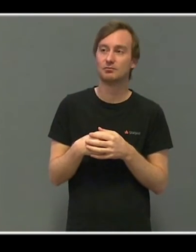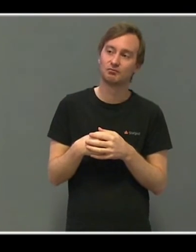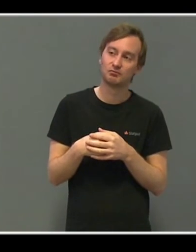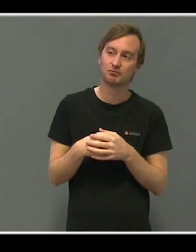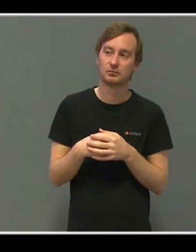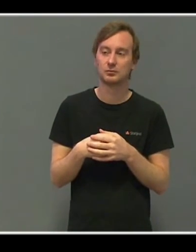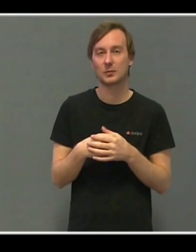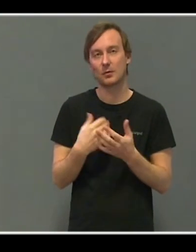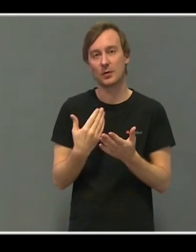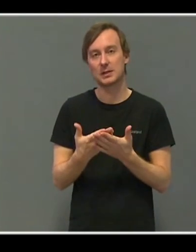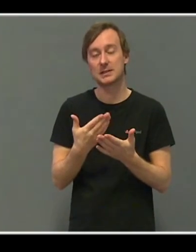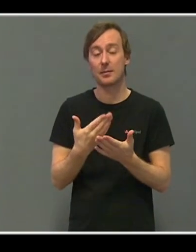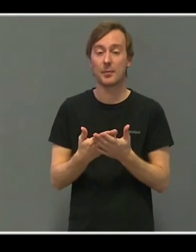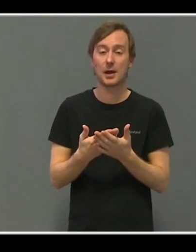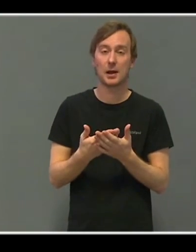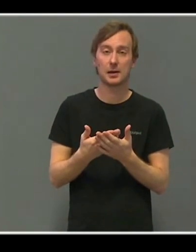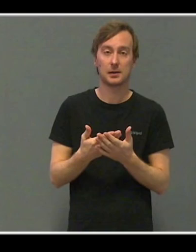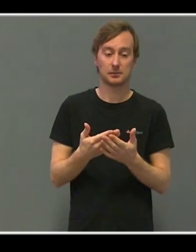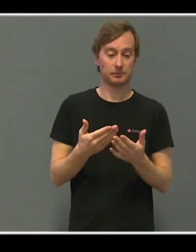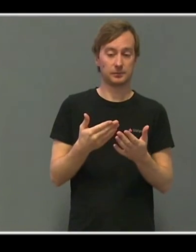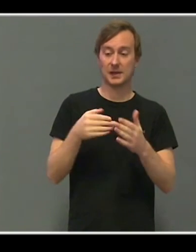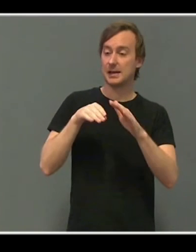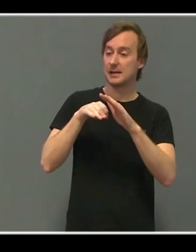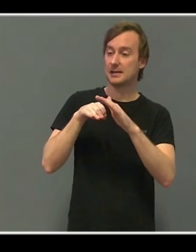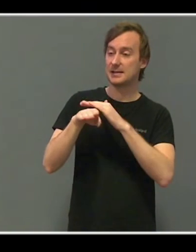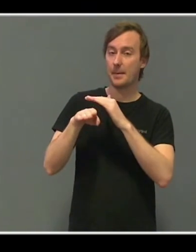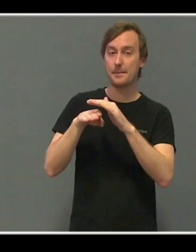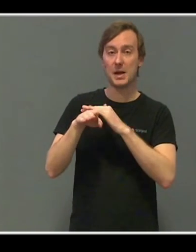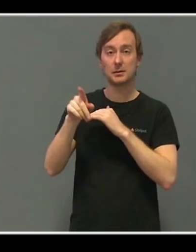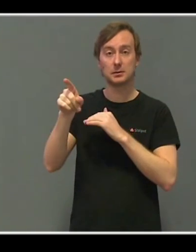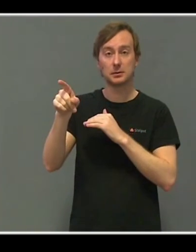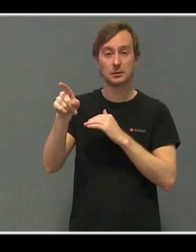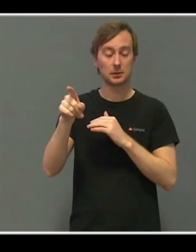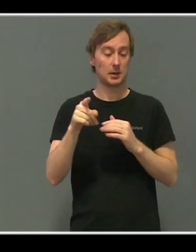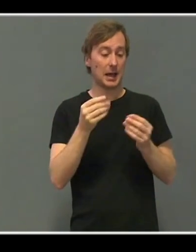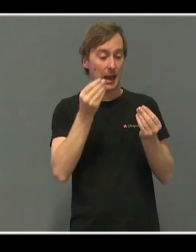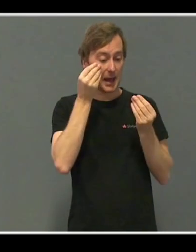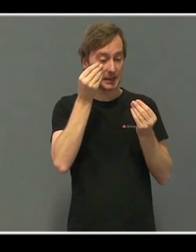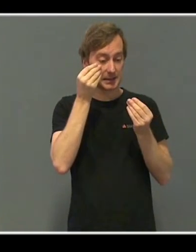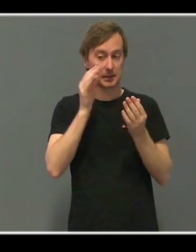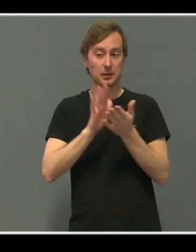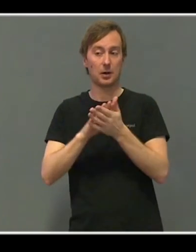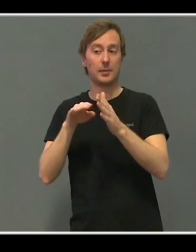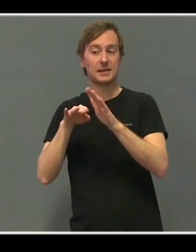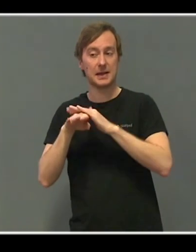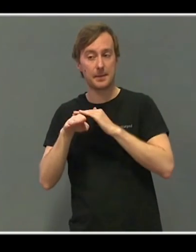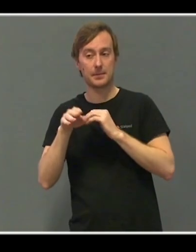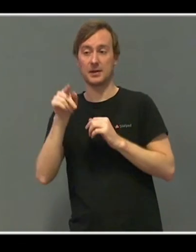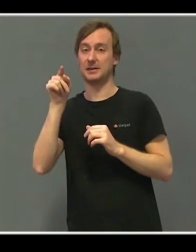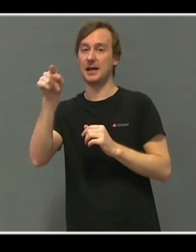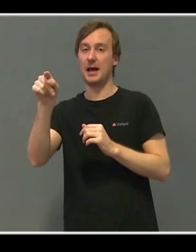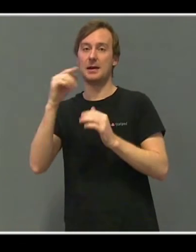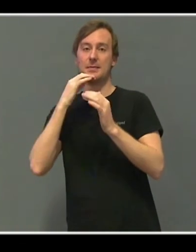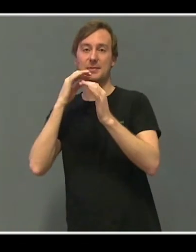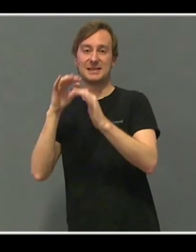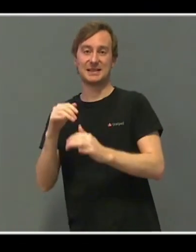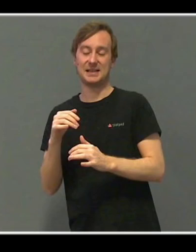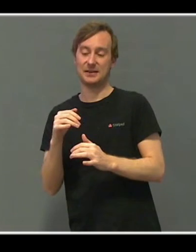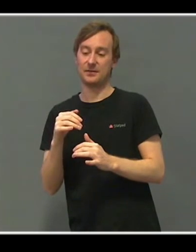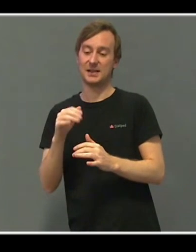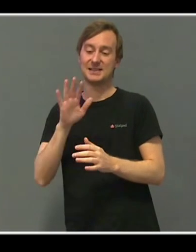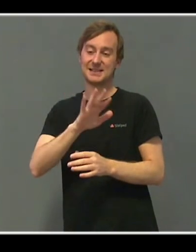bruke hjemmesituasjoner, at de skal få med seg lekser hjem, hvor de skal beskrive karakteren de er i